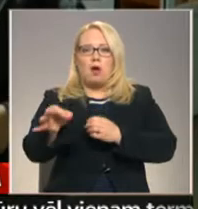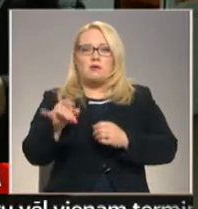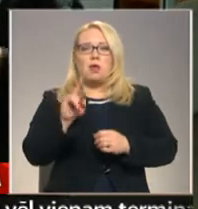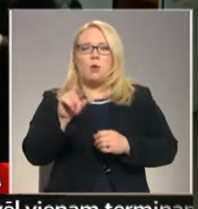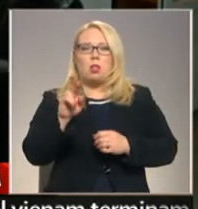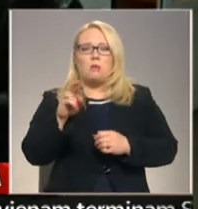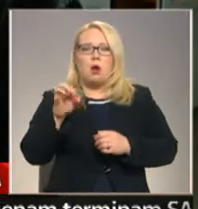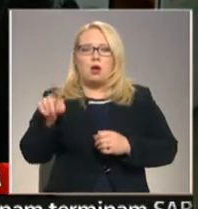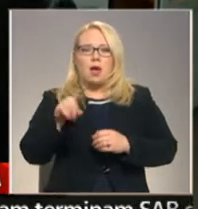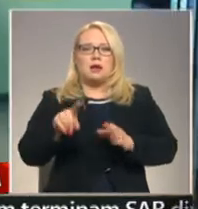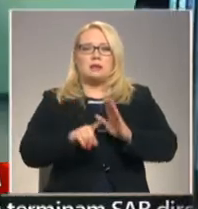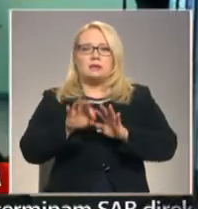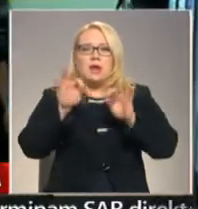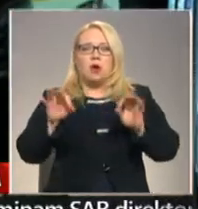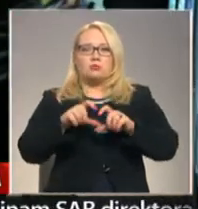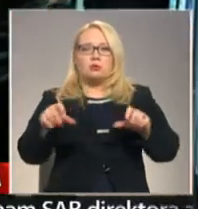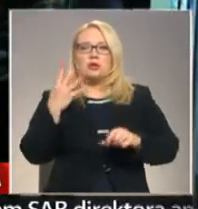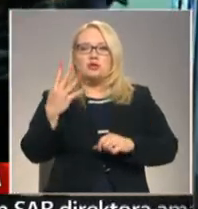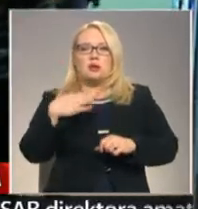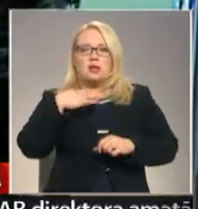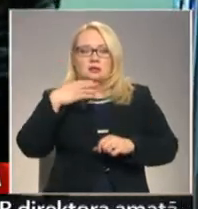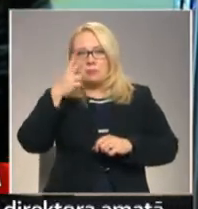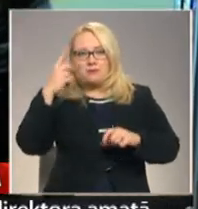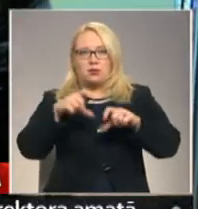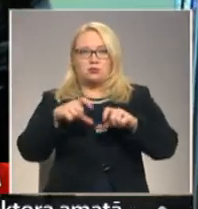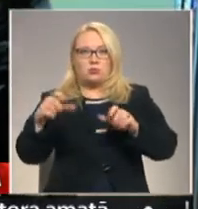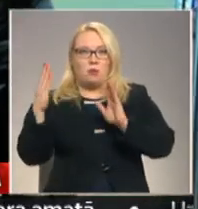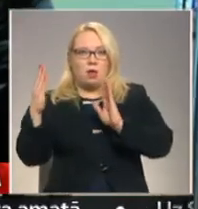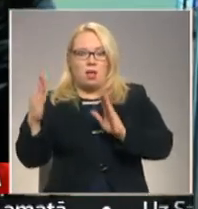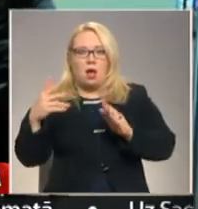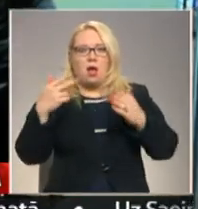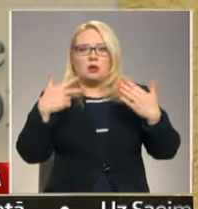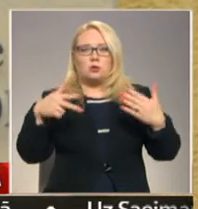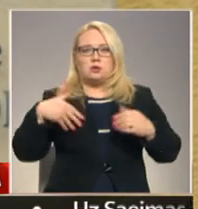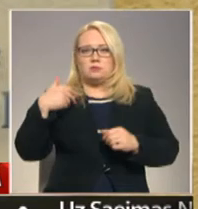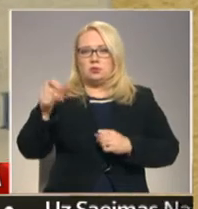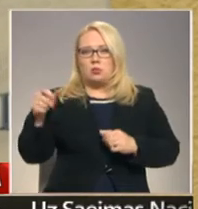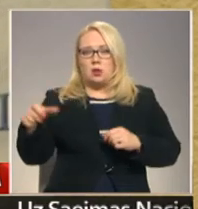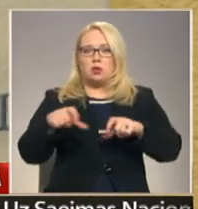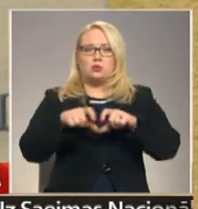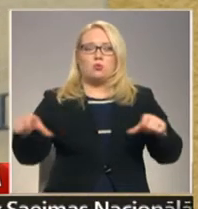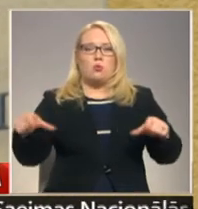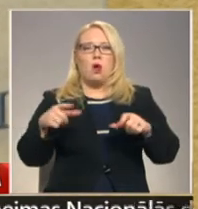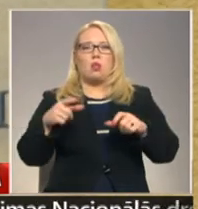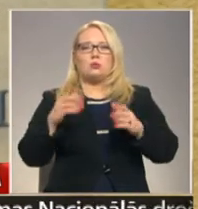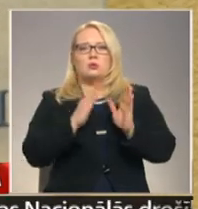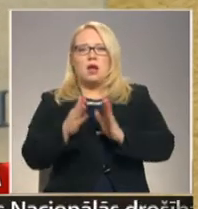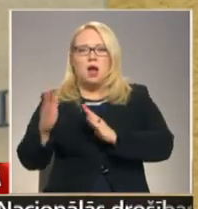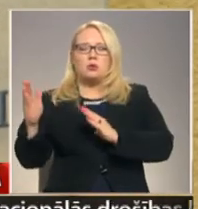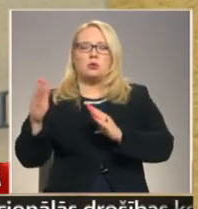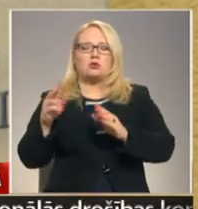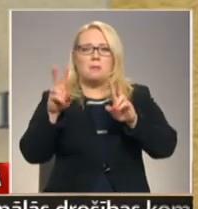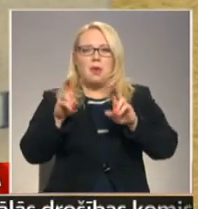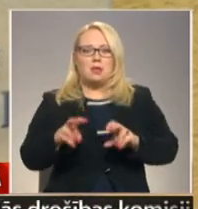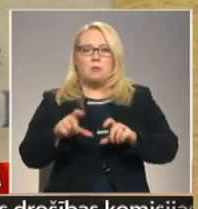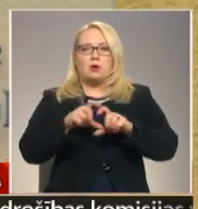skolas posmā ir par četrām parlau klasēm, bet vidusskolas posmā vien 80 audzēkmi. Skola tīklas sakārtošanas pētījumā šo